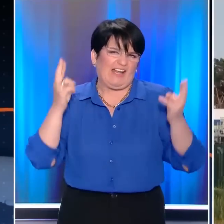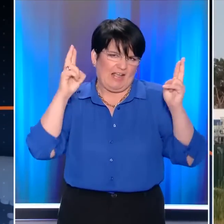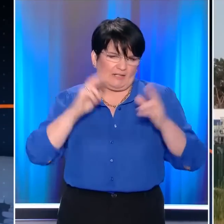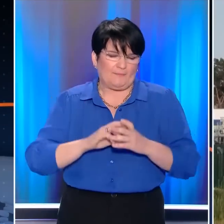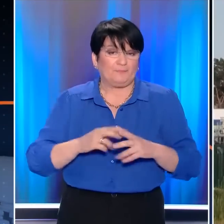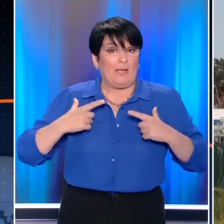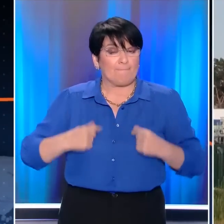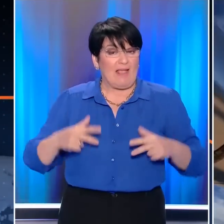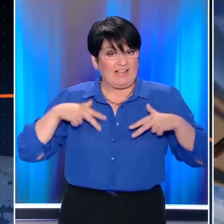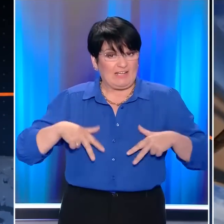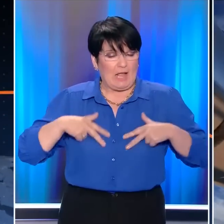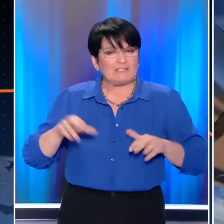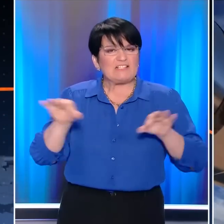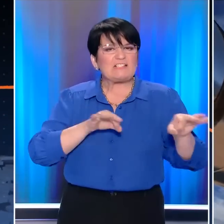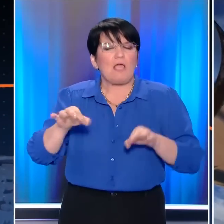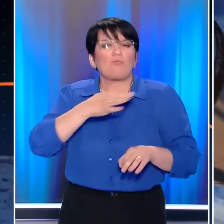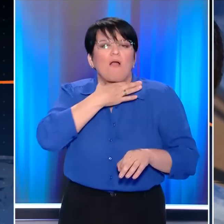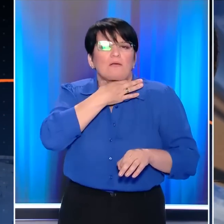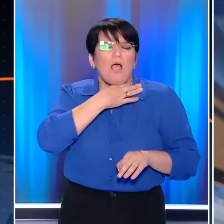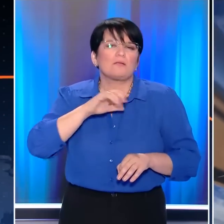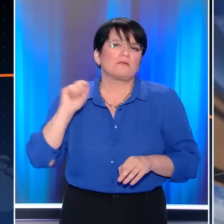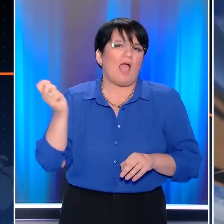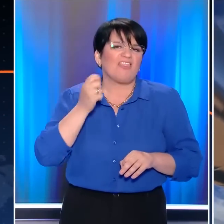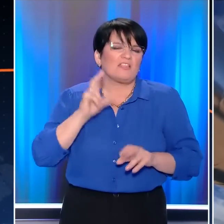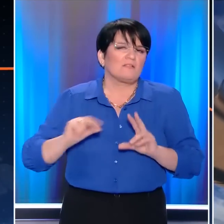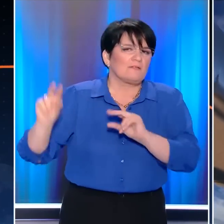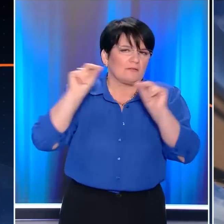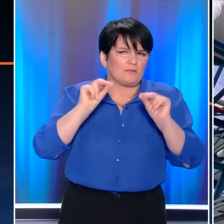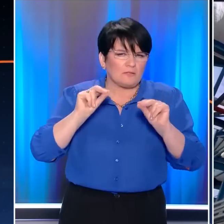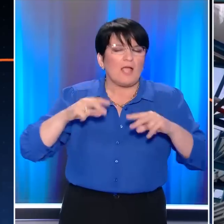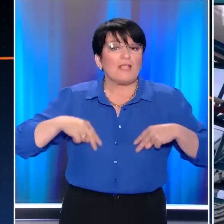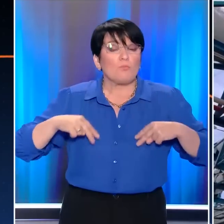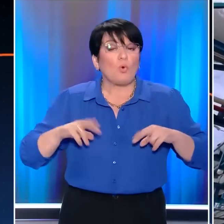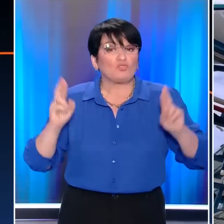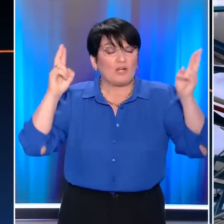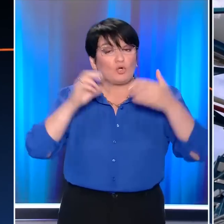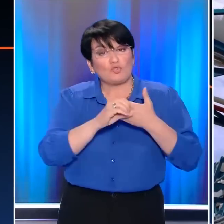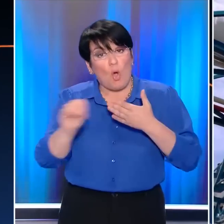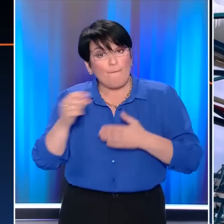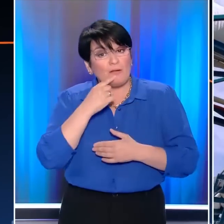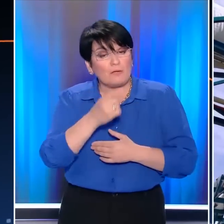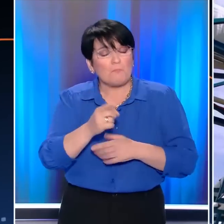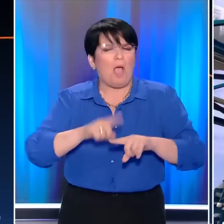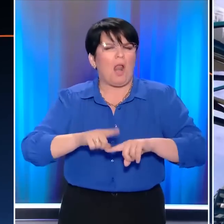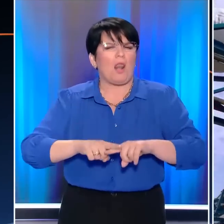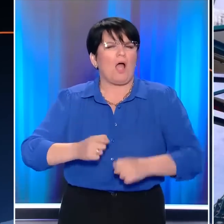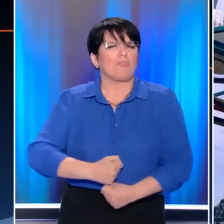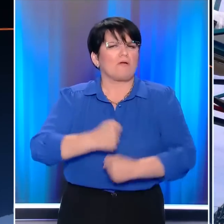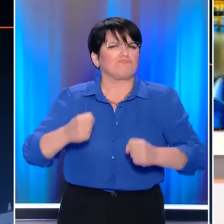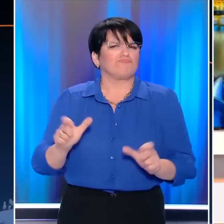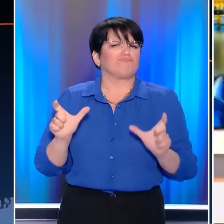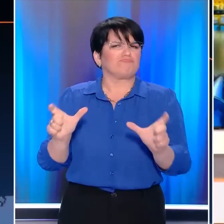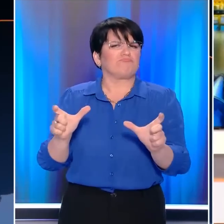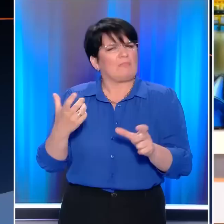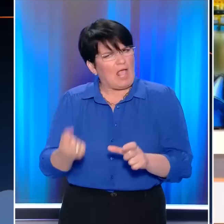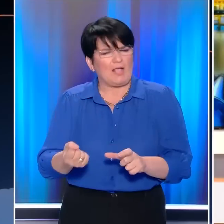Τα κράτη-μέλη έχουν καταρτήσει σχέδια εκτάκτου ανάγκη σε εθνικό επίπεδο με τον Υπουργό Ενέργειας Κώστας Κρέκα να δηλώνει στο Όπεν πως η Ελλάδα είναι θωρακισμένη και για το χειρότερο σενάριο.